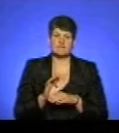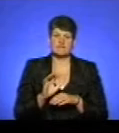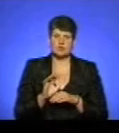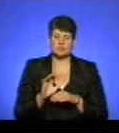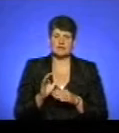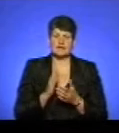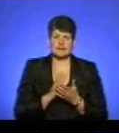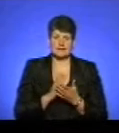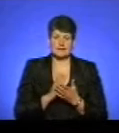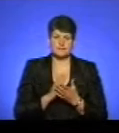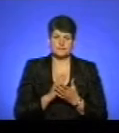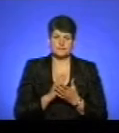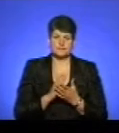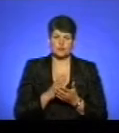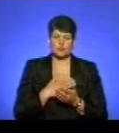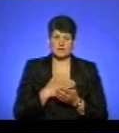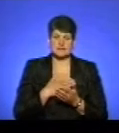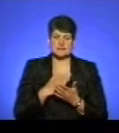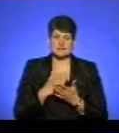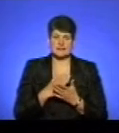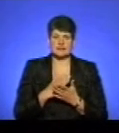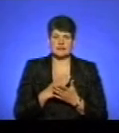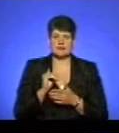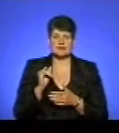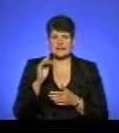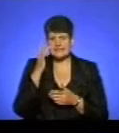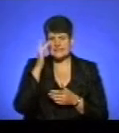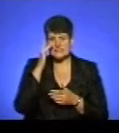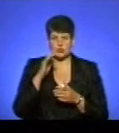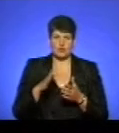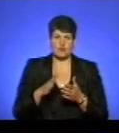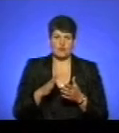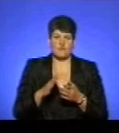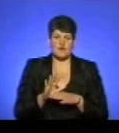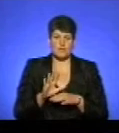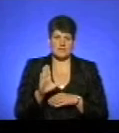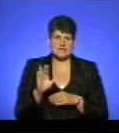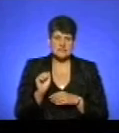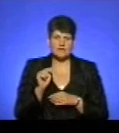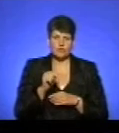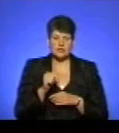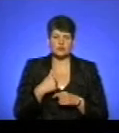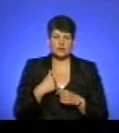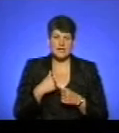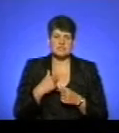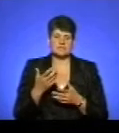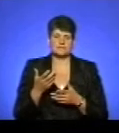є, в нас наявна вакцина, це є індійського виробництва, вона до нас,